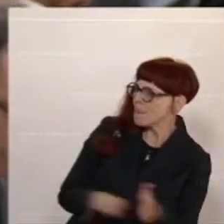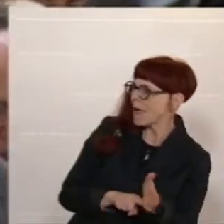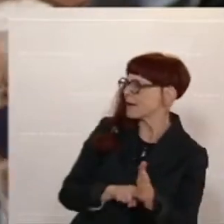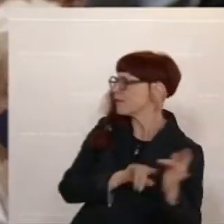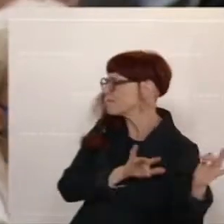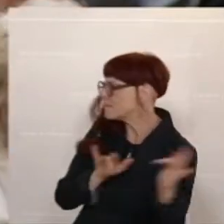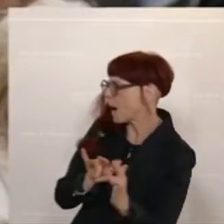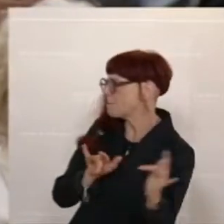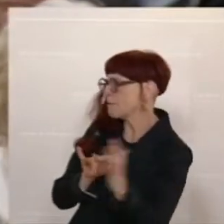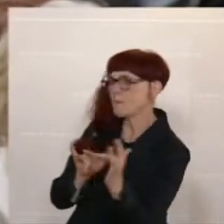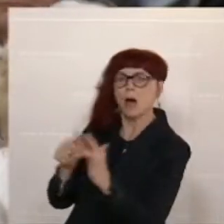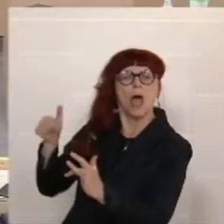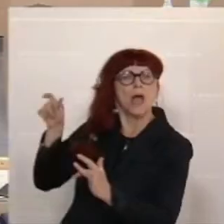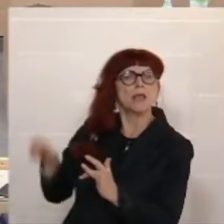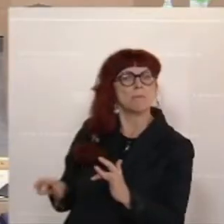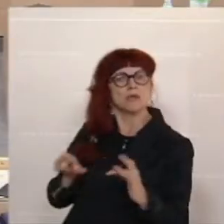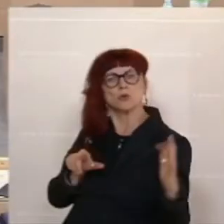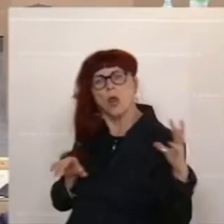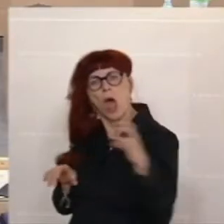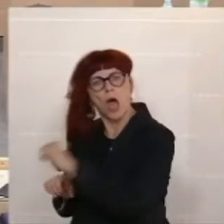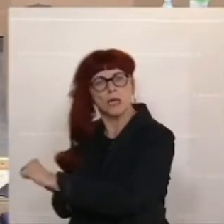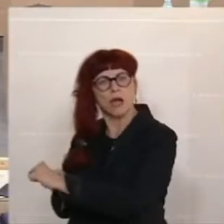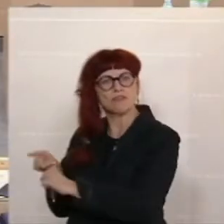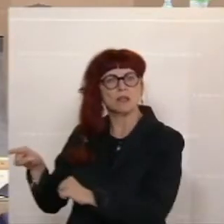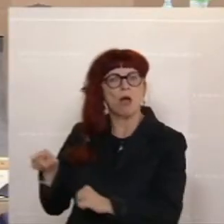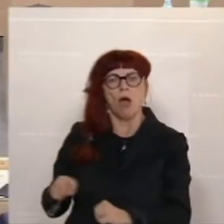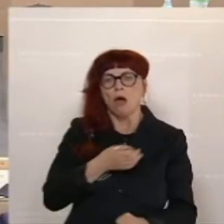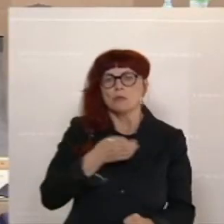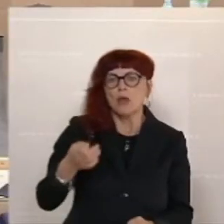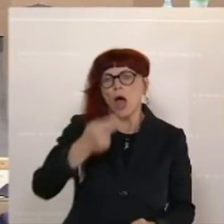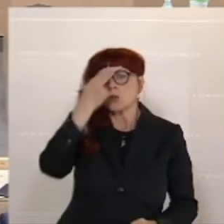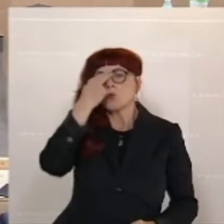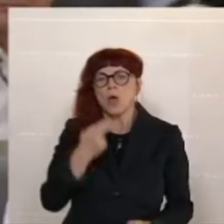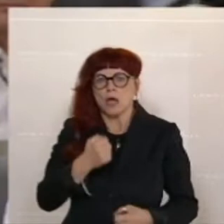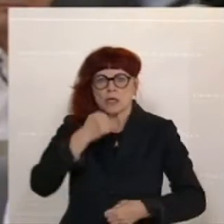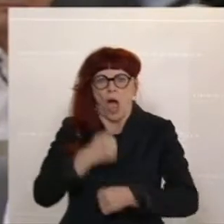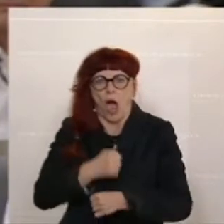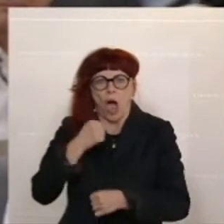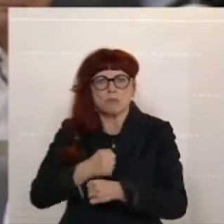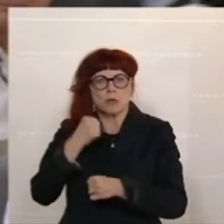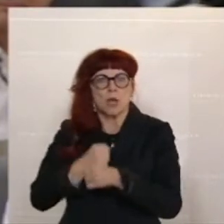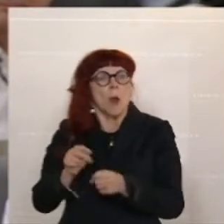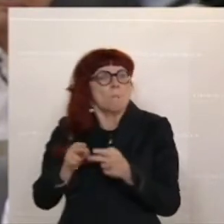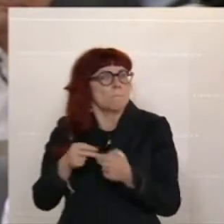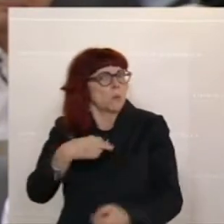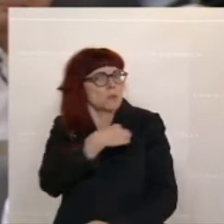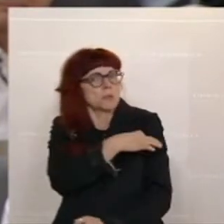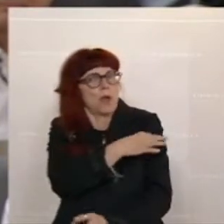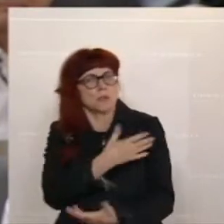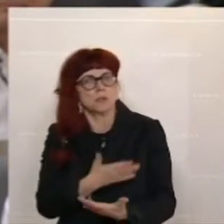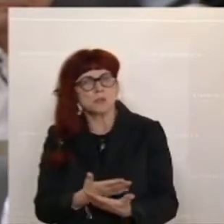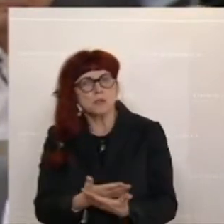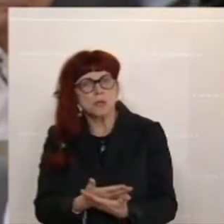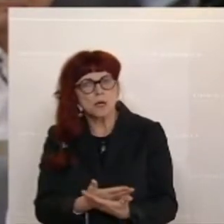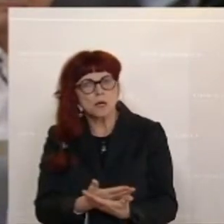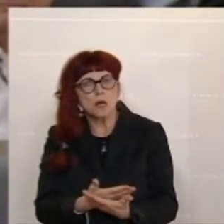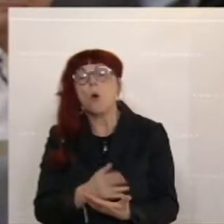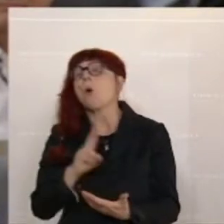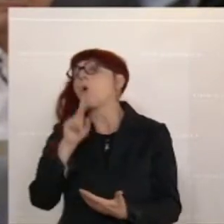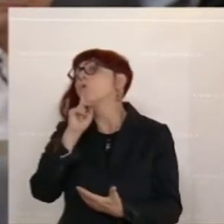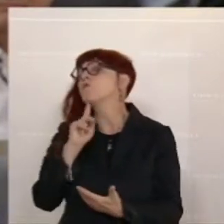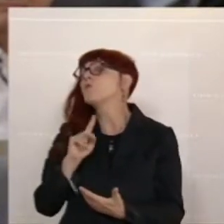auf eine Person loszugehen, die Tag und Nacht für dieses Land arbeitet. Nämlich unter Bundeskanzler. Nur aus der